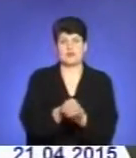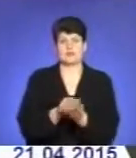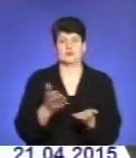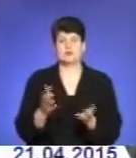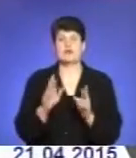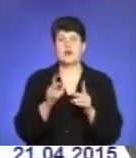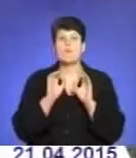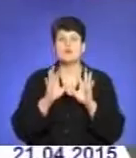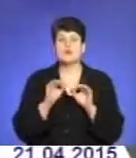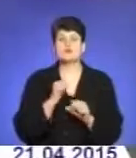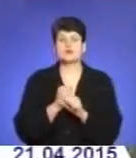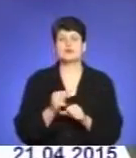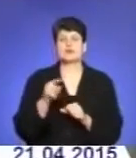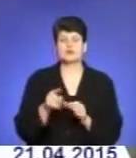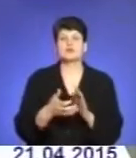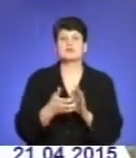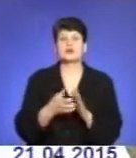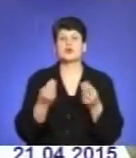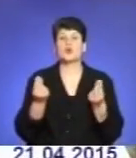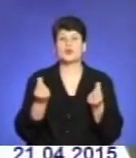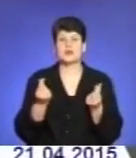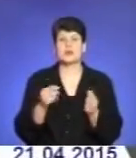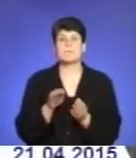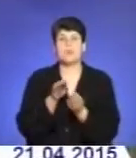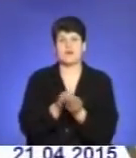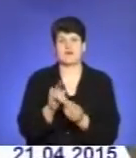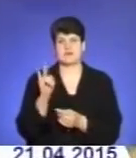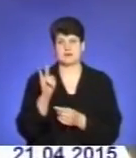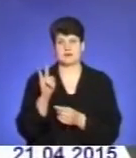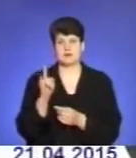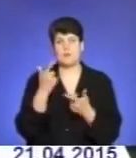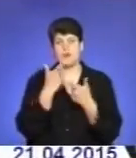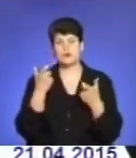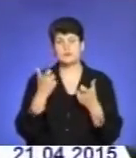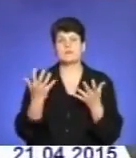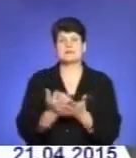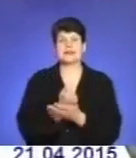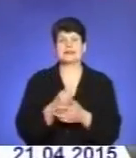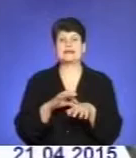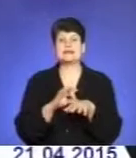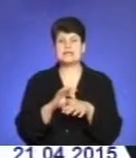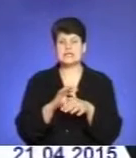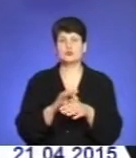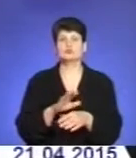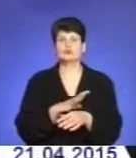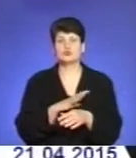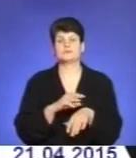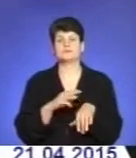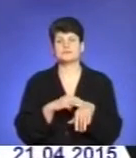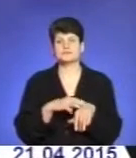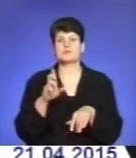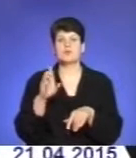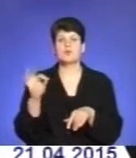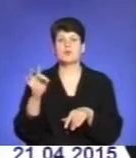пояснює, вчинила це через брак коштів на поховання дитини. Повідомлення про знайдене тіло немовляти надійшло до співробітників Борщівського